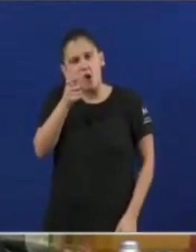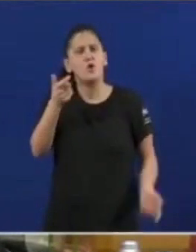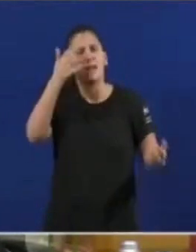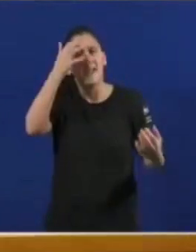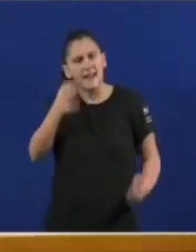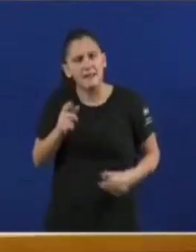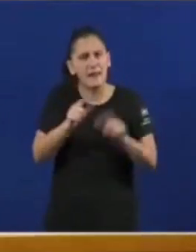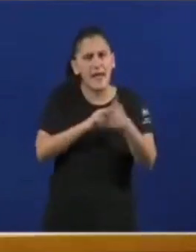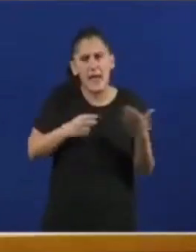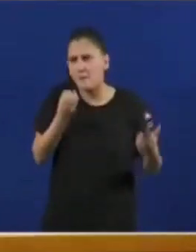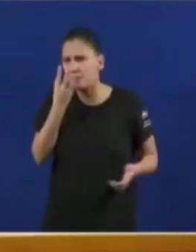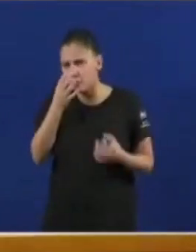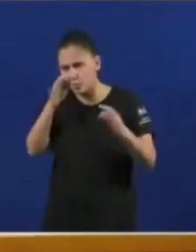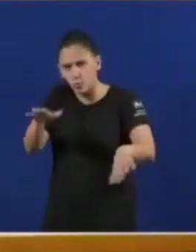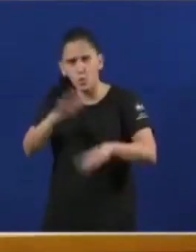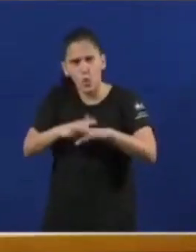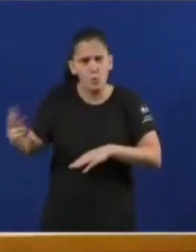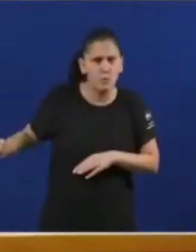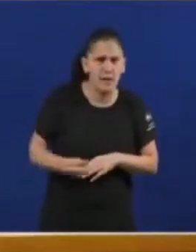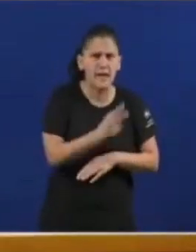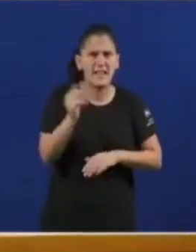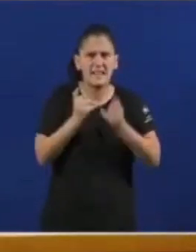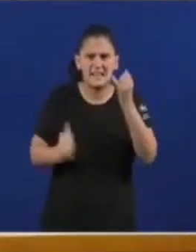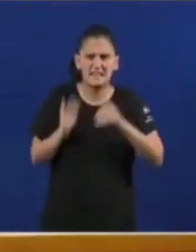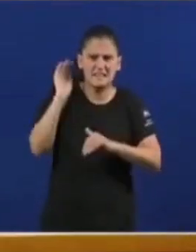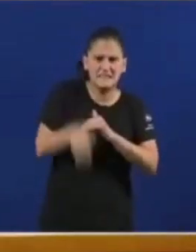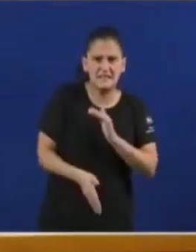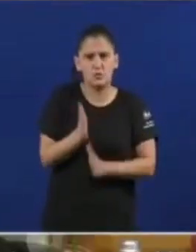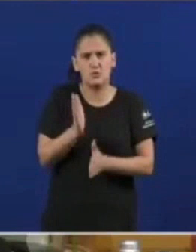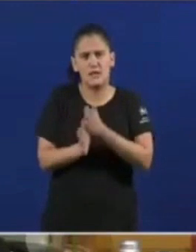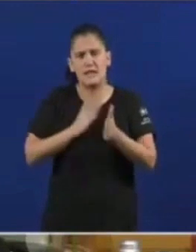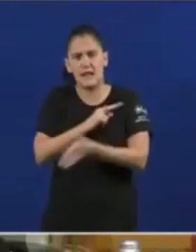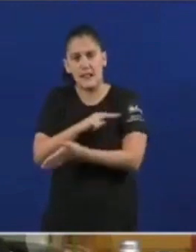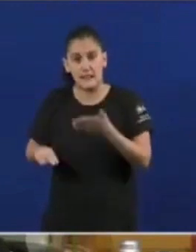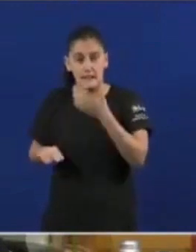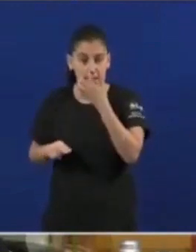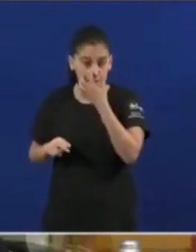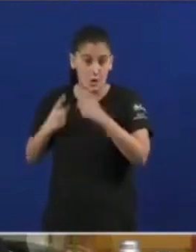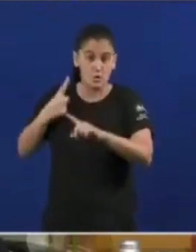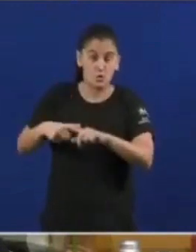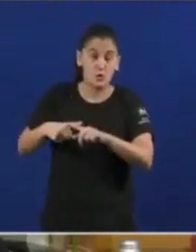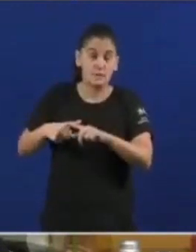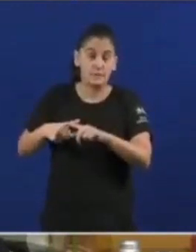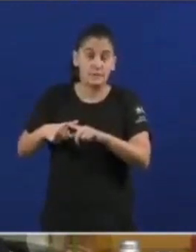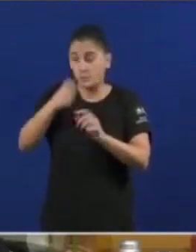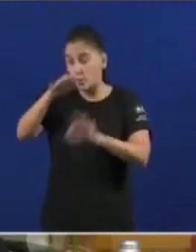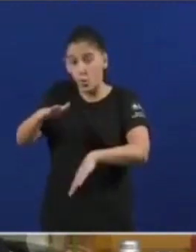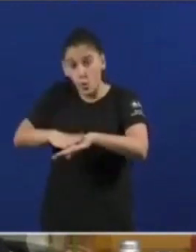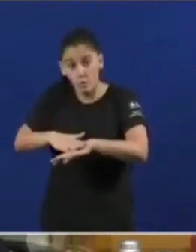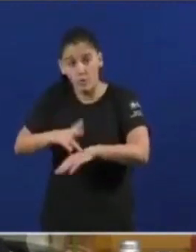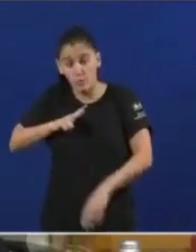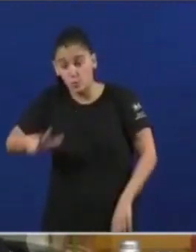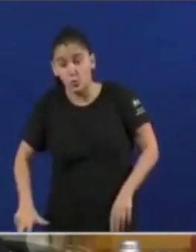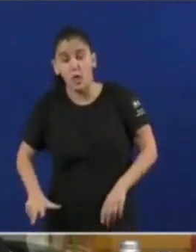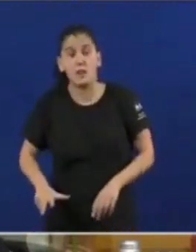PSOE son os responsables da crise industrial de Galiza. A xunta culpa a Portugal e o mal